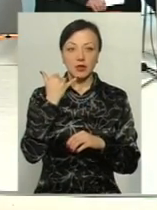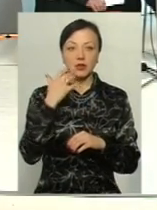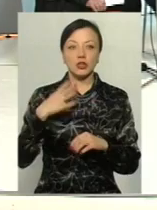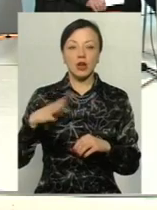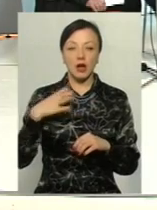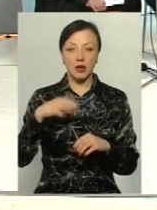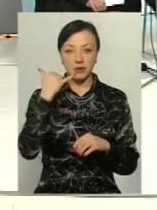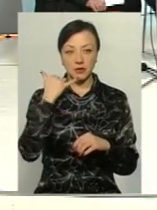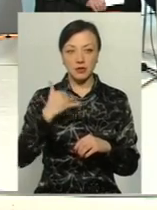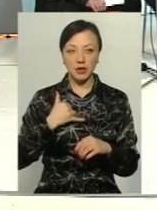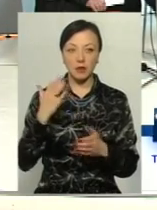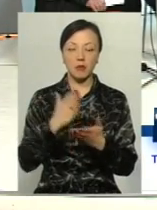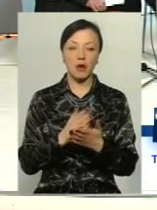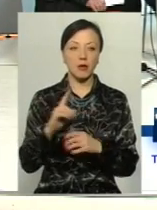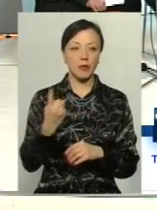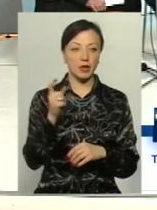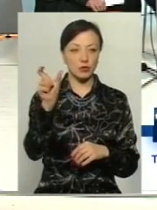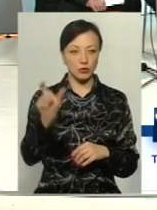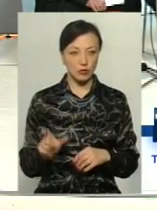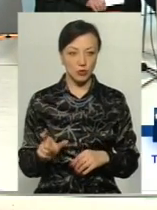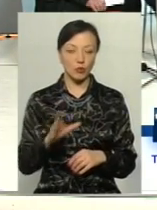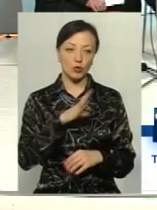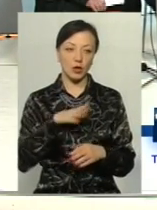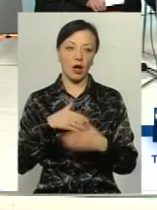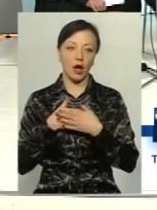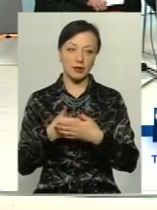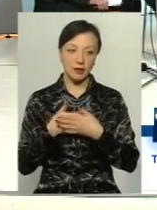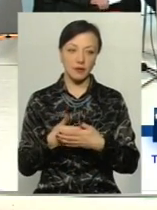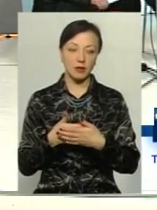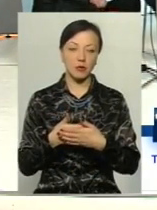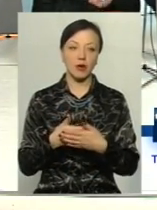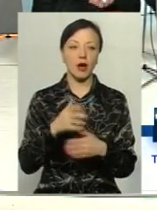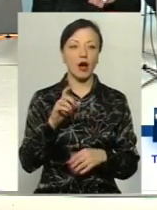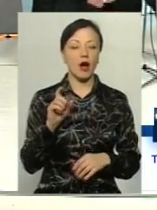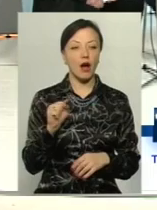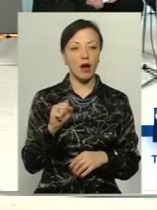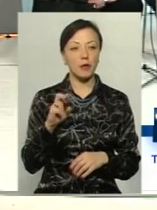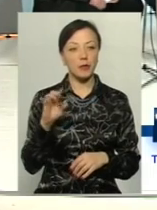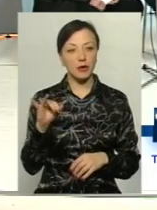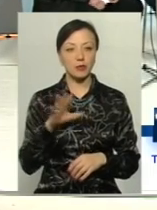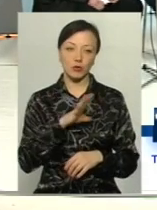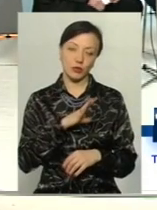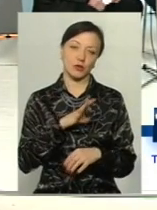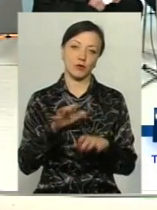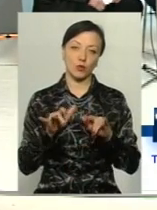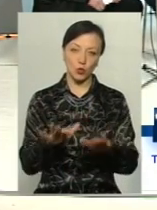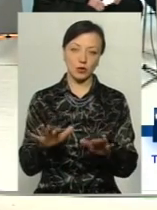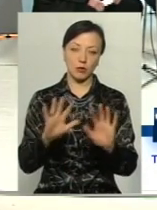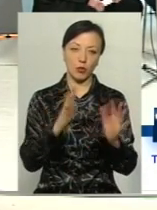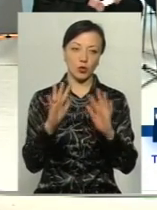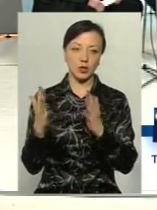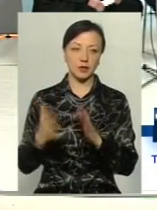Чекаємо на дзвінки і маємо першого дозвонювача. Будьте активними, аби бути в курсі подій.